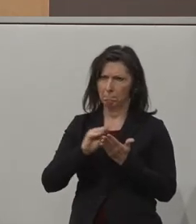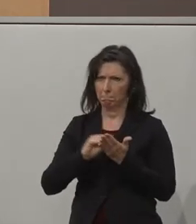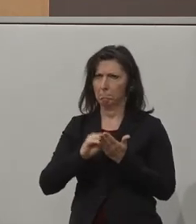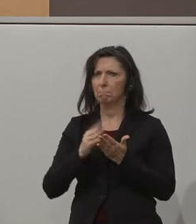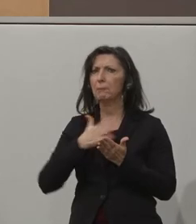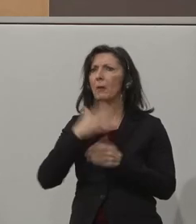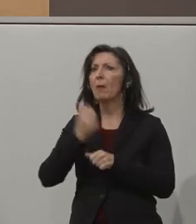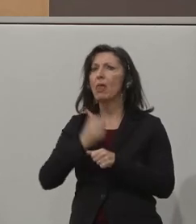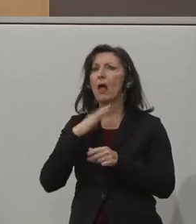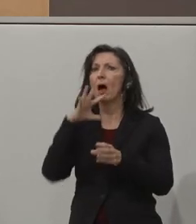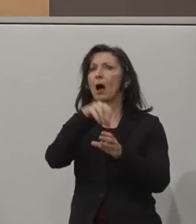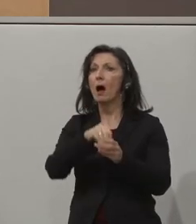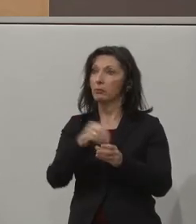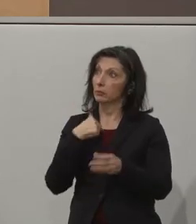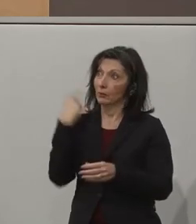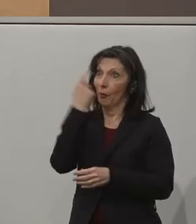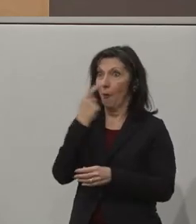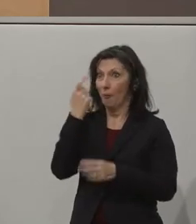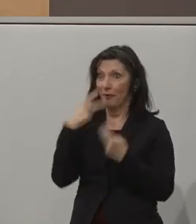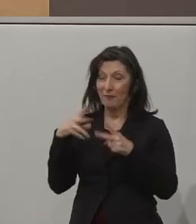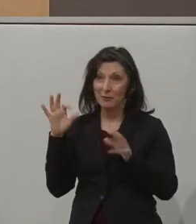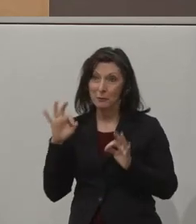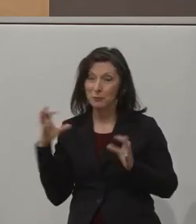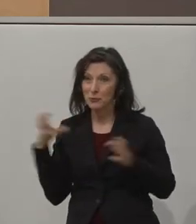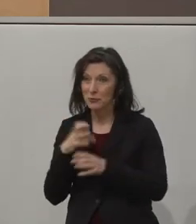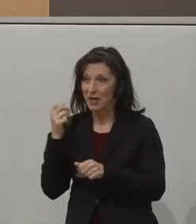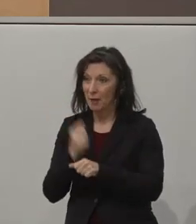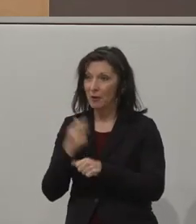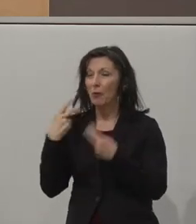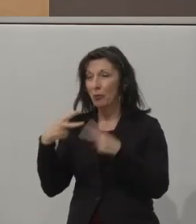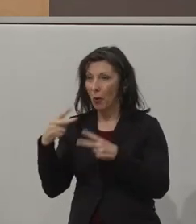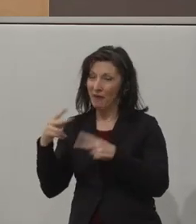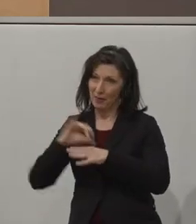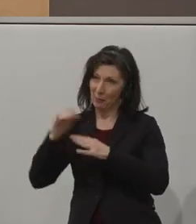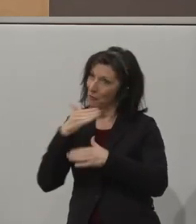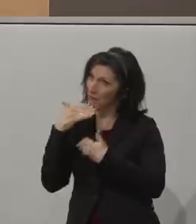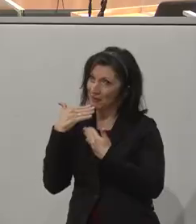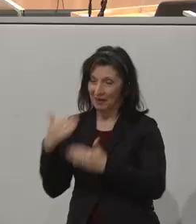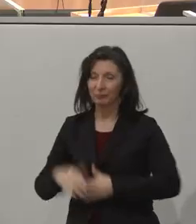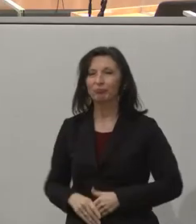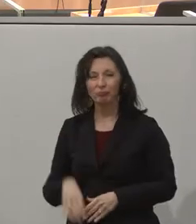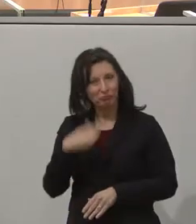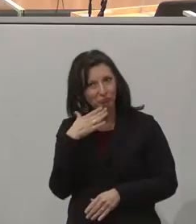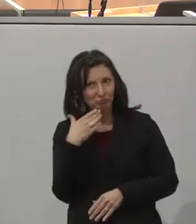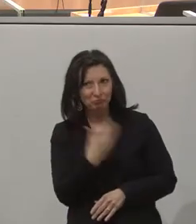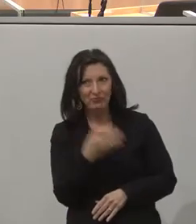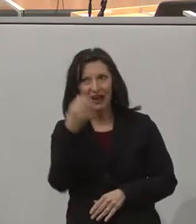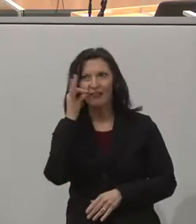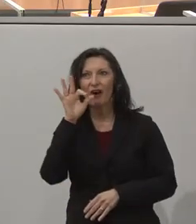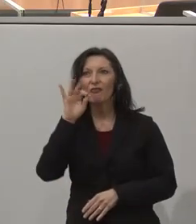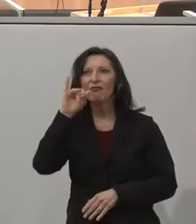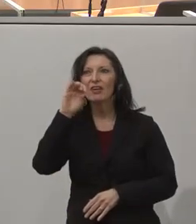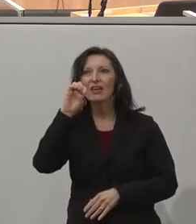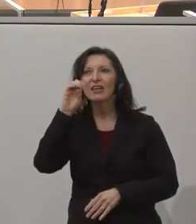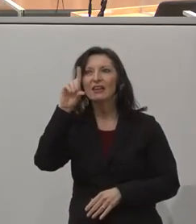Projekte, weitere gute Zusammenarbeit. Danke vielmals. Danke, Frau Fiedler. Wir